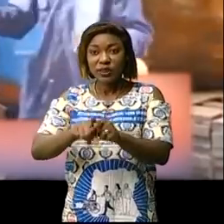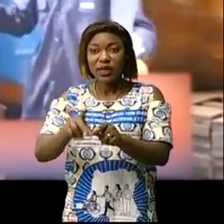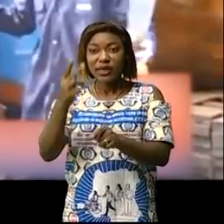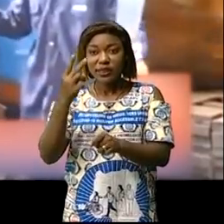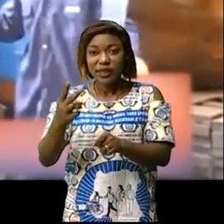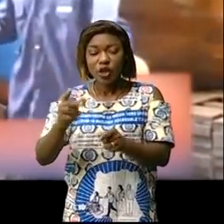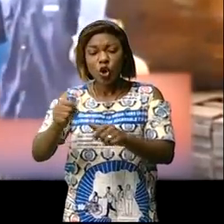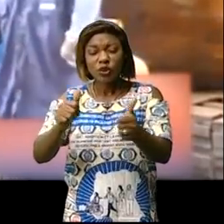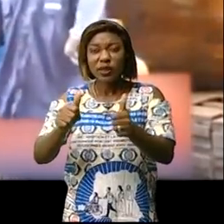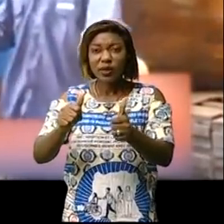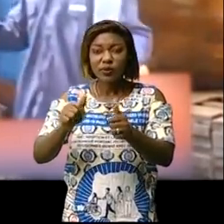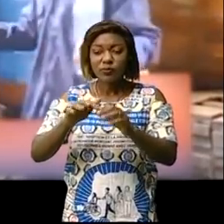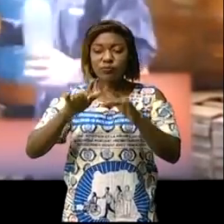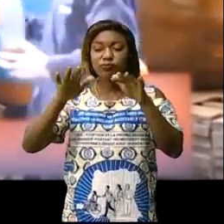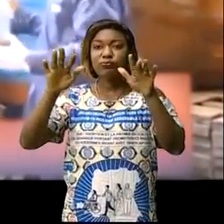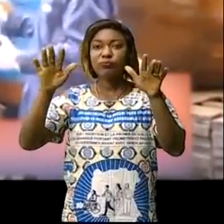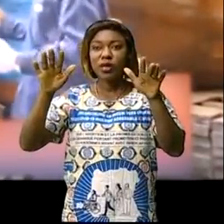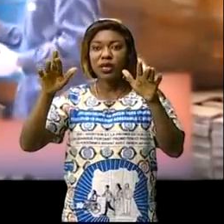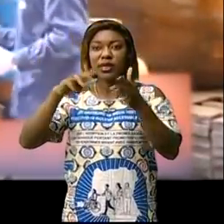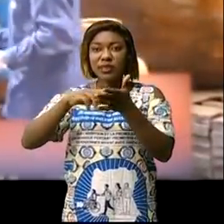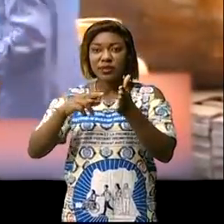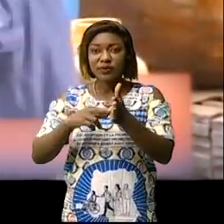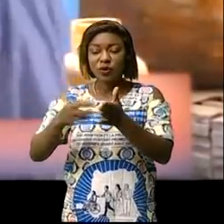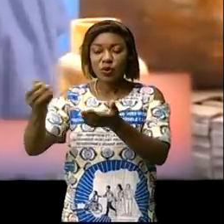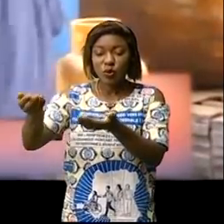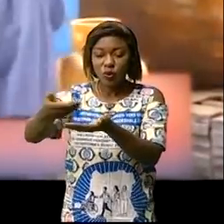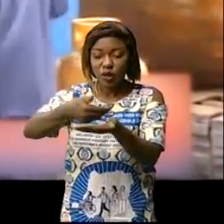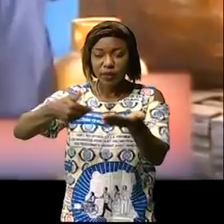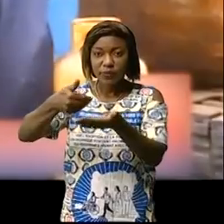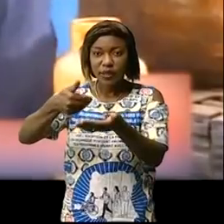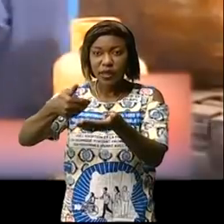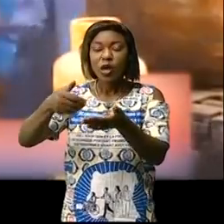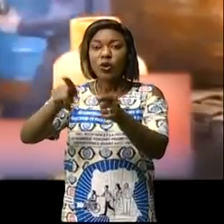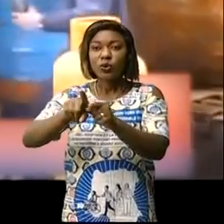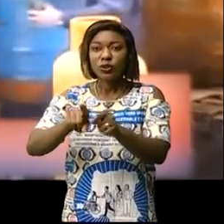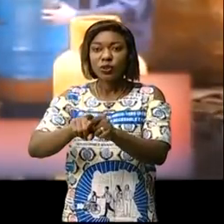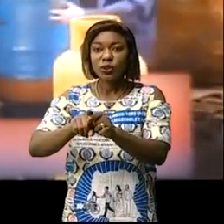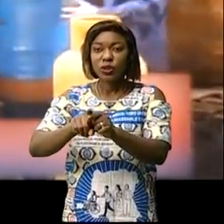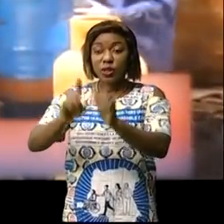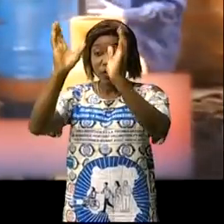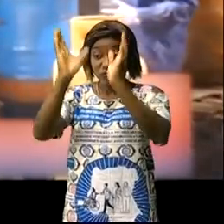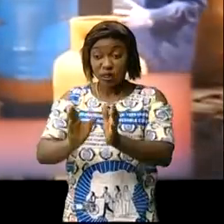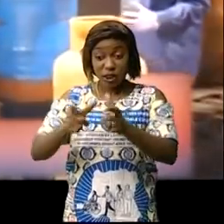volatives ces matières là c'est qu'on récupère et on est donc au niveau de ces